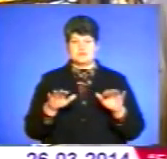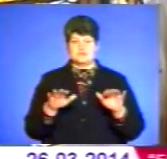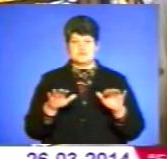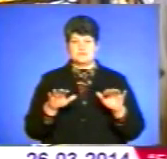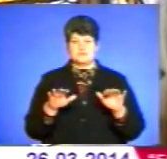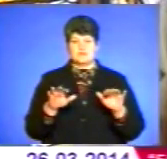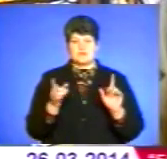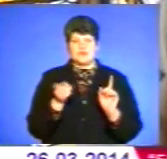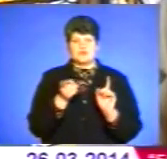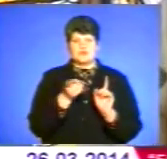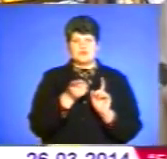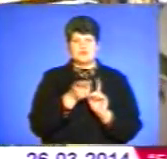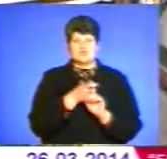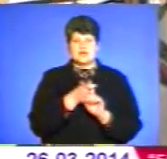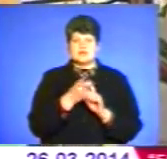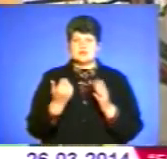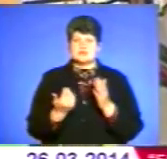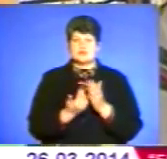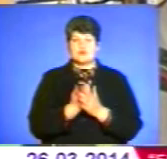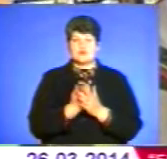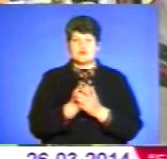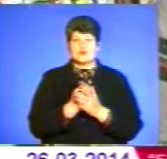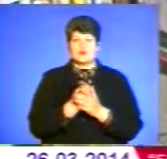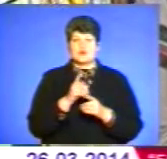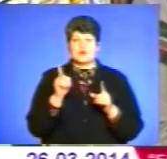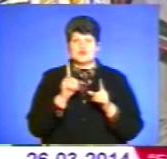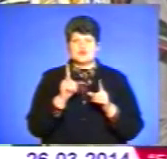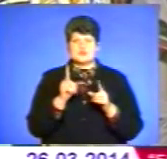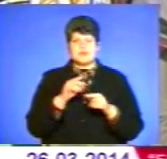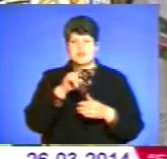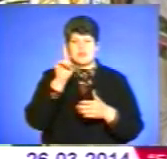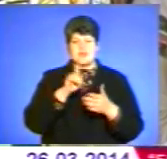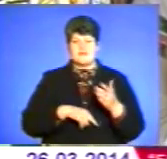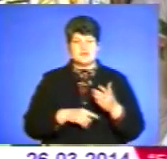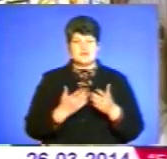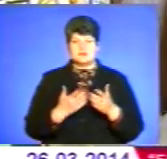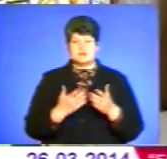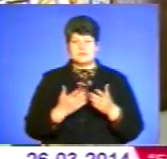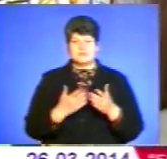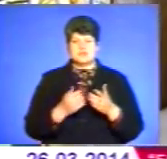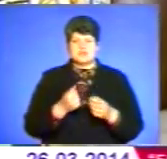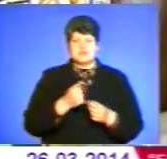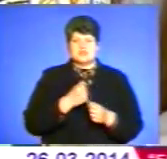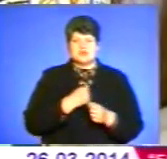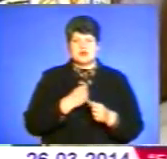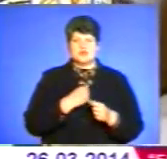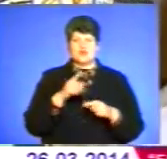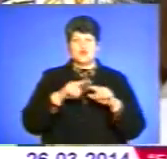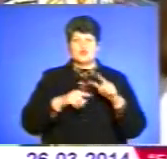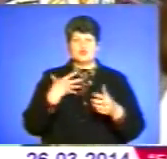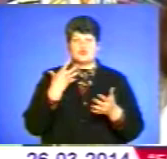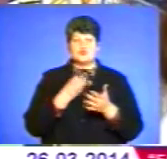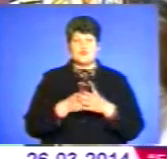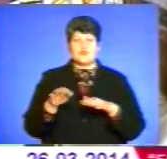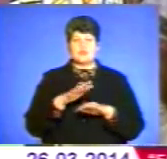Долучається знов щось невіраєтка. Шаль до рідного свого народу